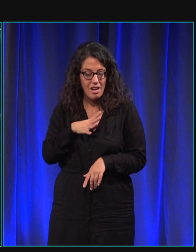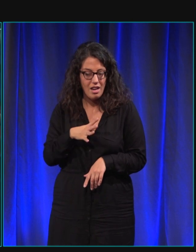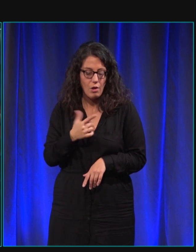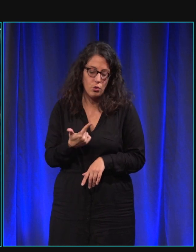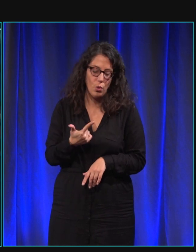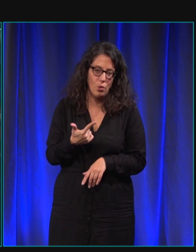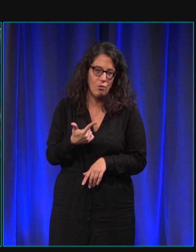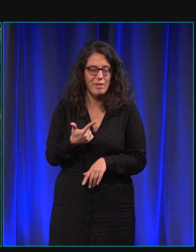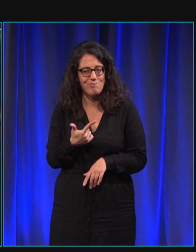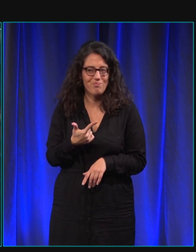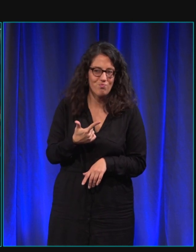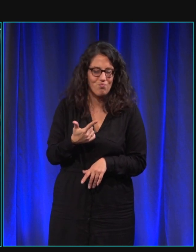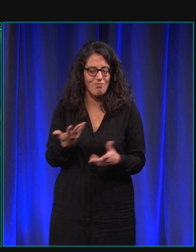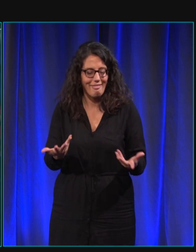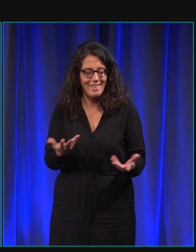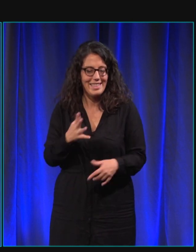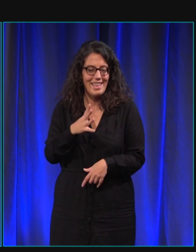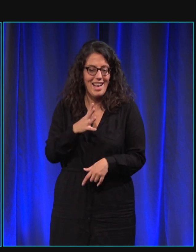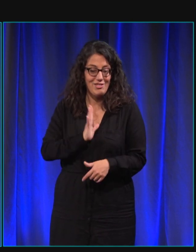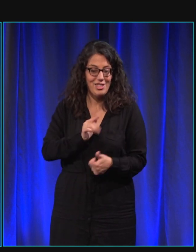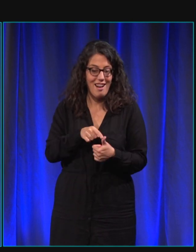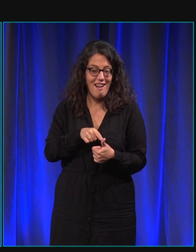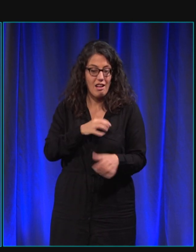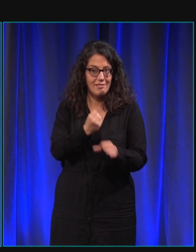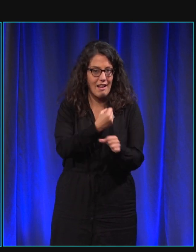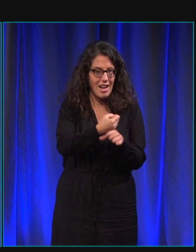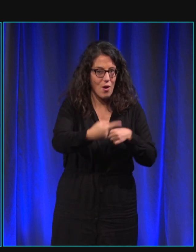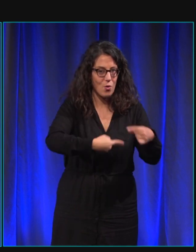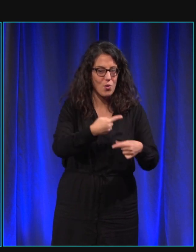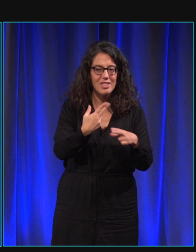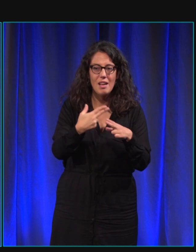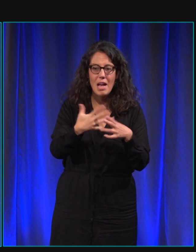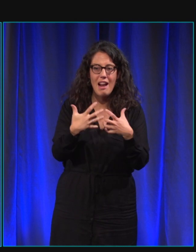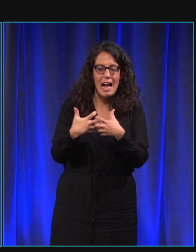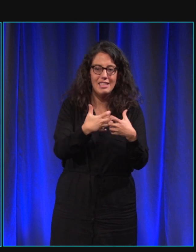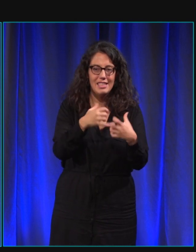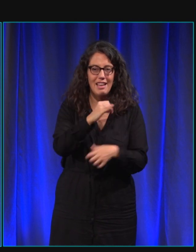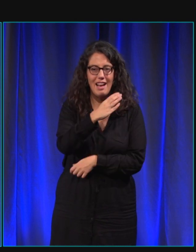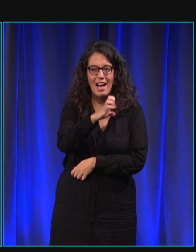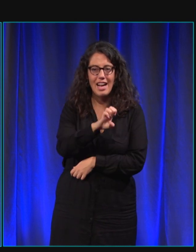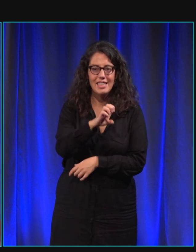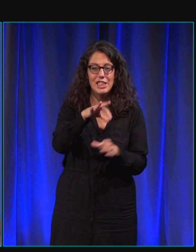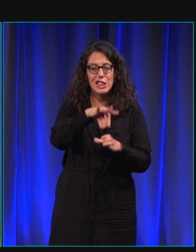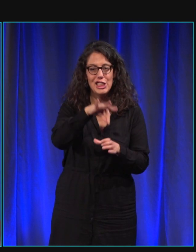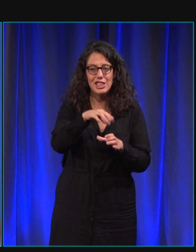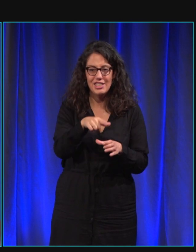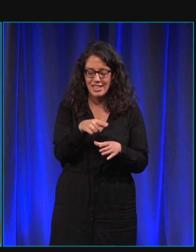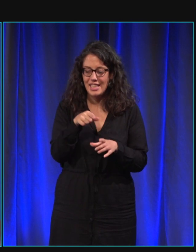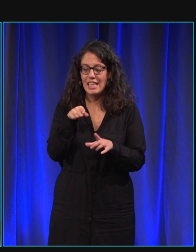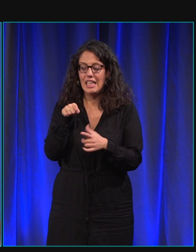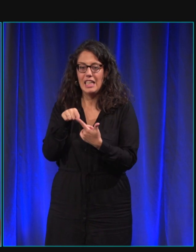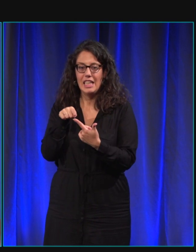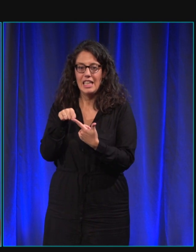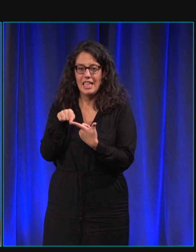deux. Vous avez un chien, donc, qui est le chien actif qui s'appelle Ice-T, qui a sept ans, si je ne me trompe pas. Et puis, vous avez